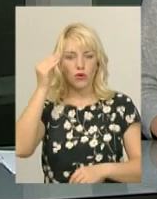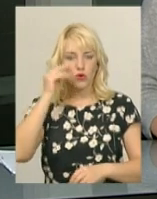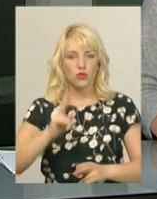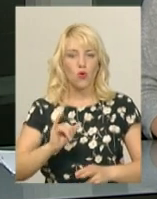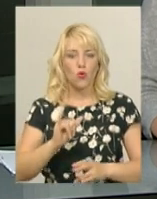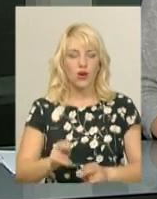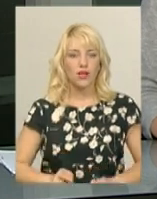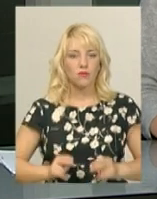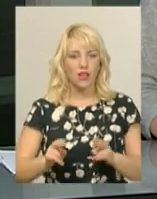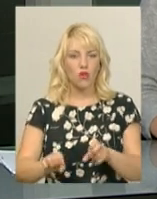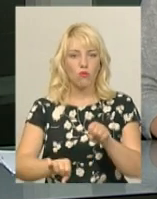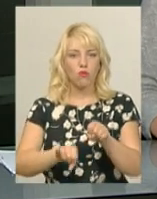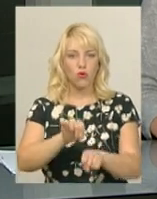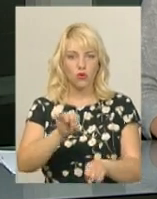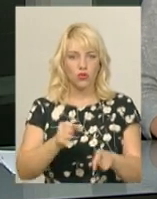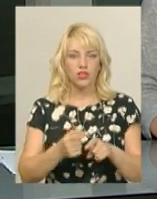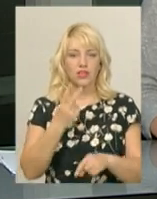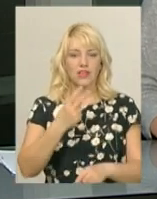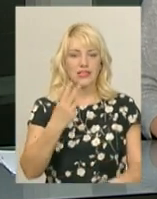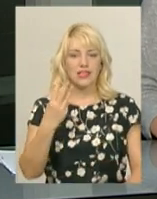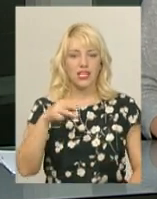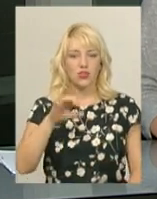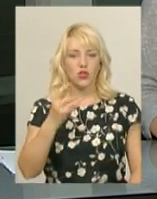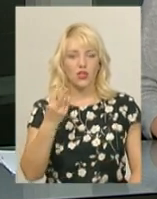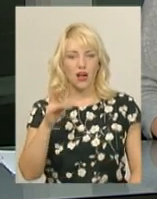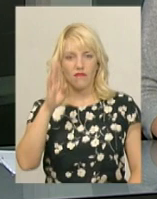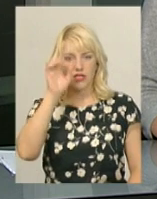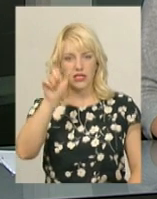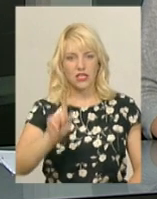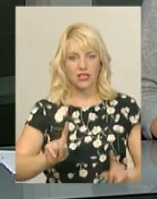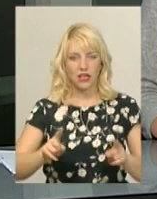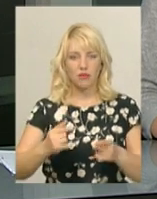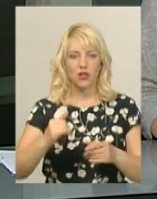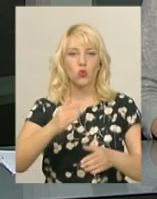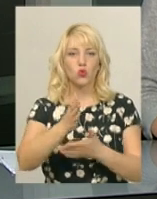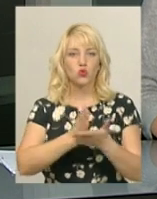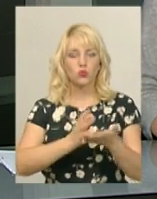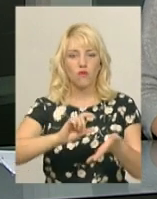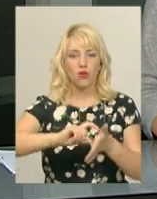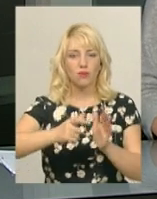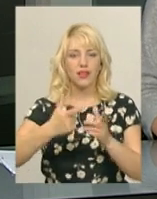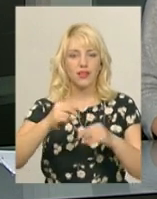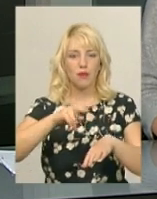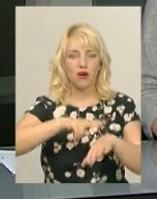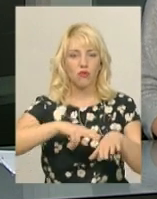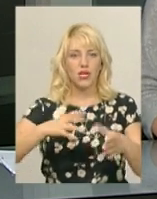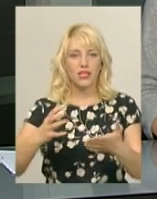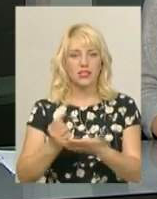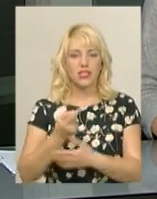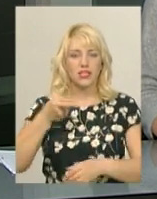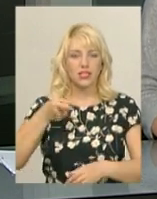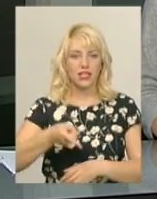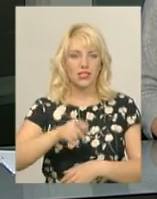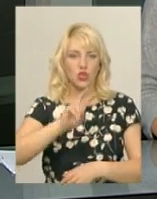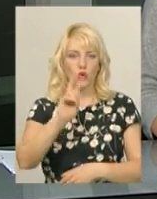кримінального правопорушення. 23 травня цього року його затримали в службовому кабінеті, де правоохоронці знайшли тисячу доларів.